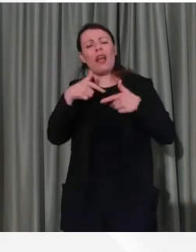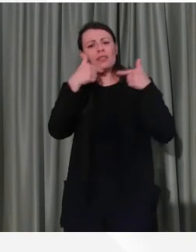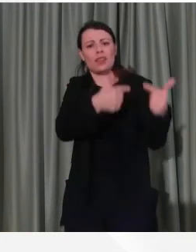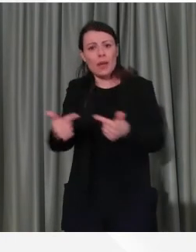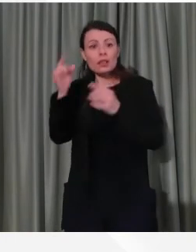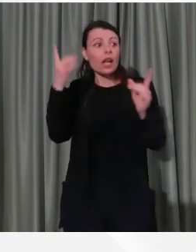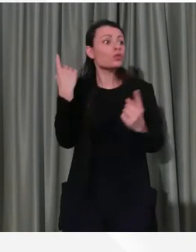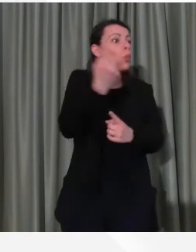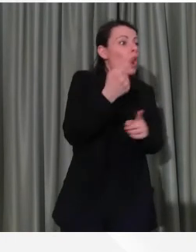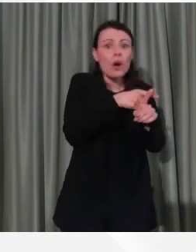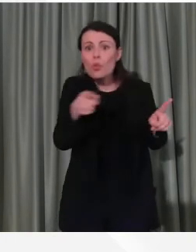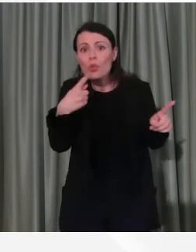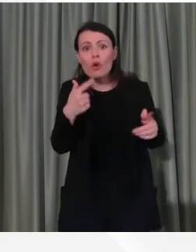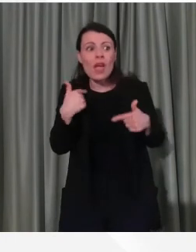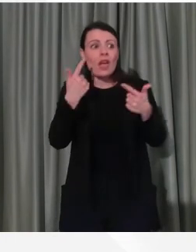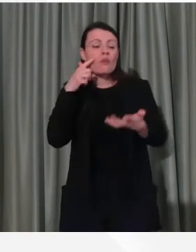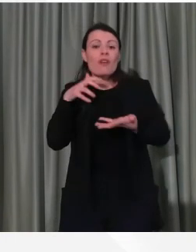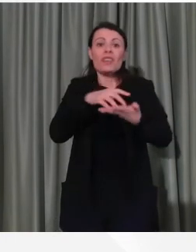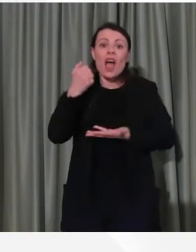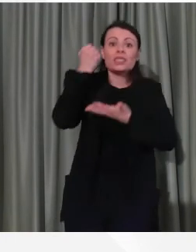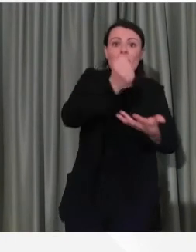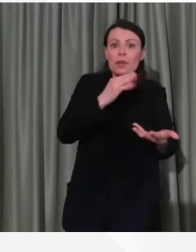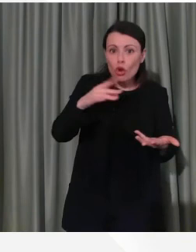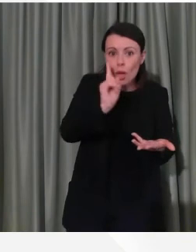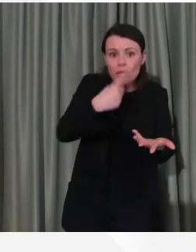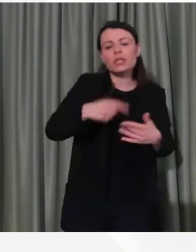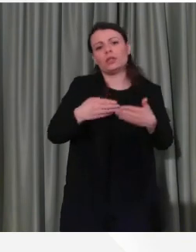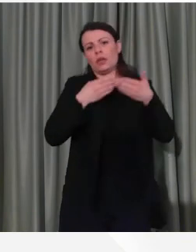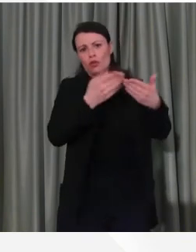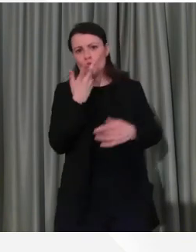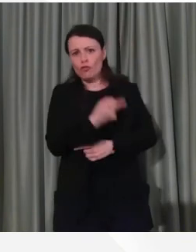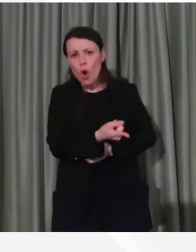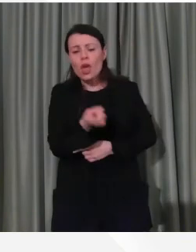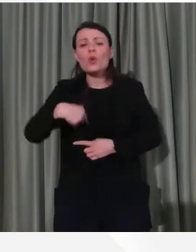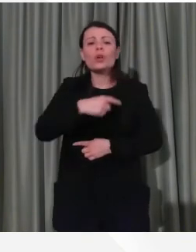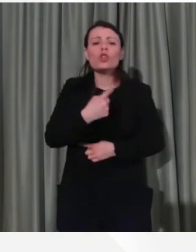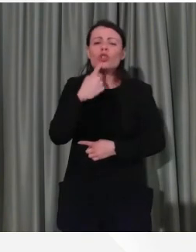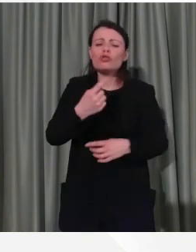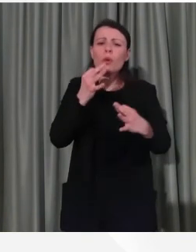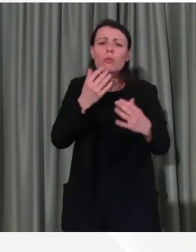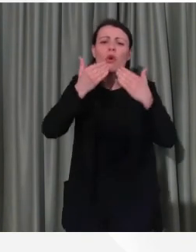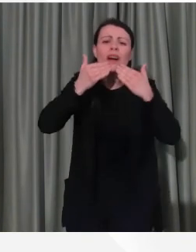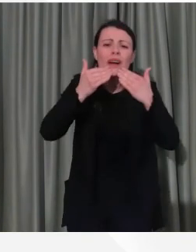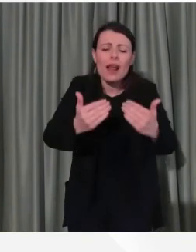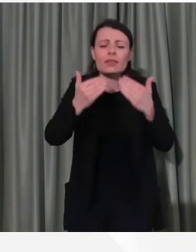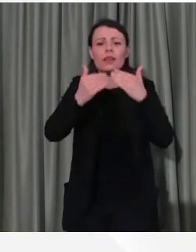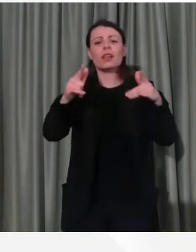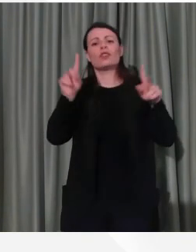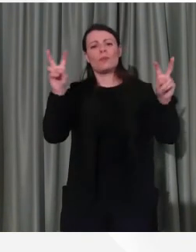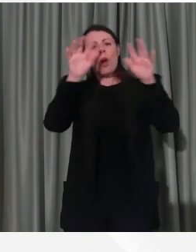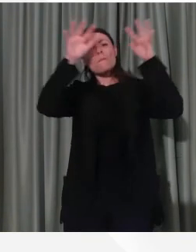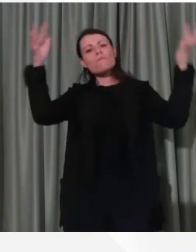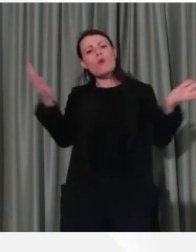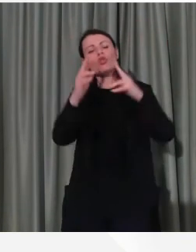finanziato a questa ricerca, facciamo un ringraziamento a tutto il mondo della ricerca perché in questo momento lo